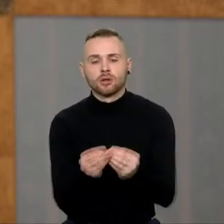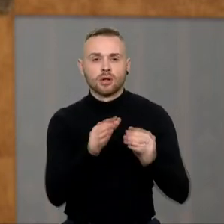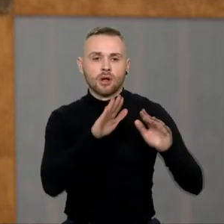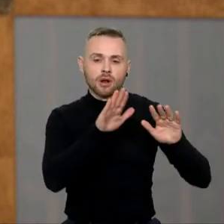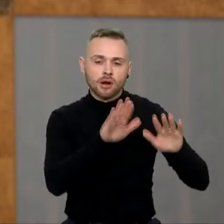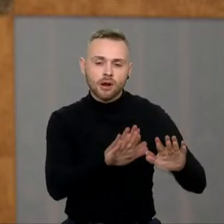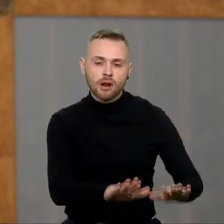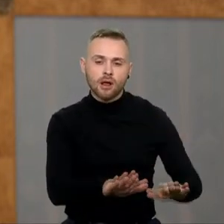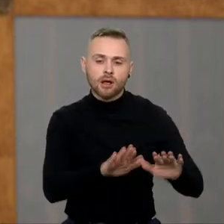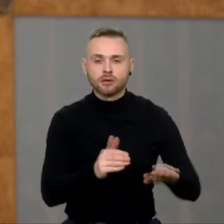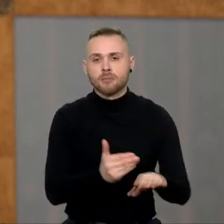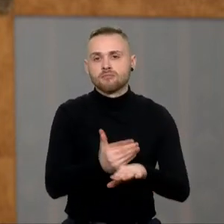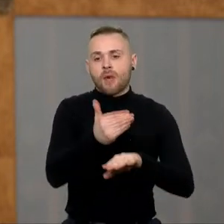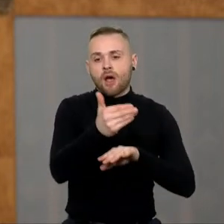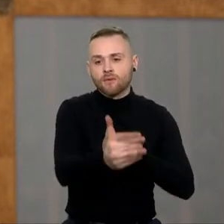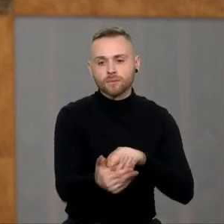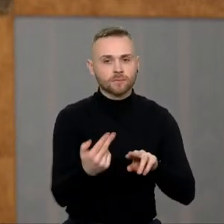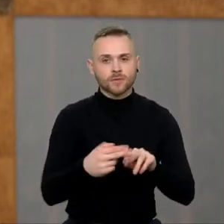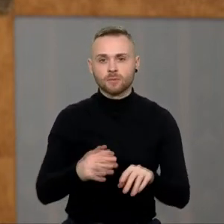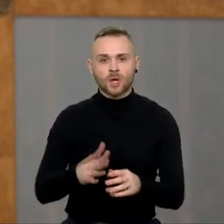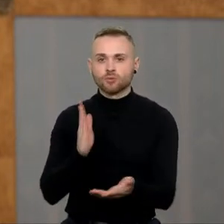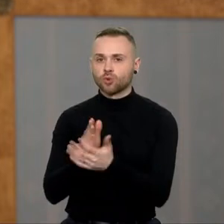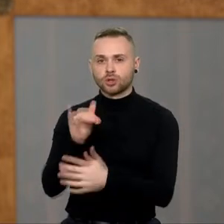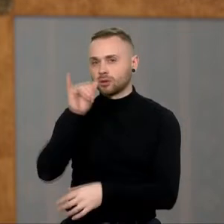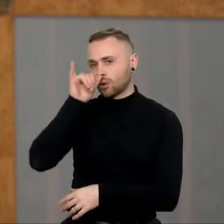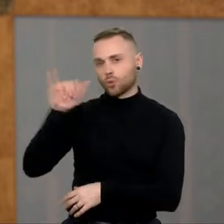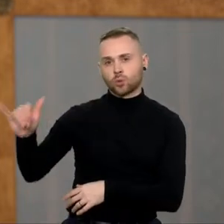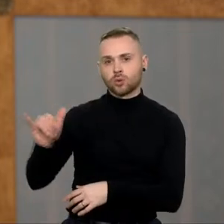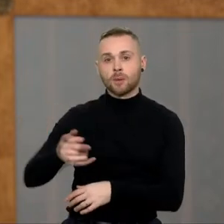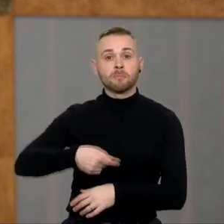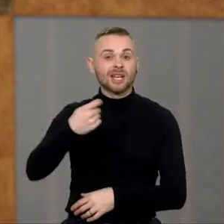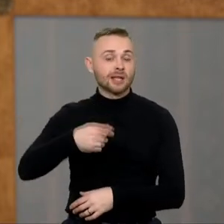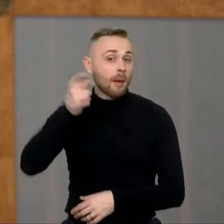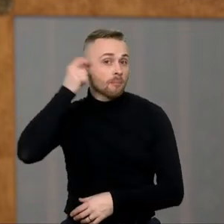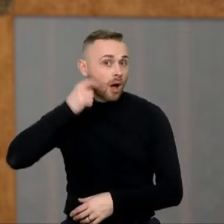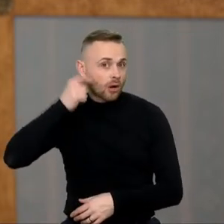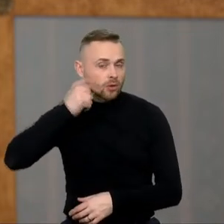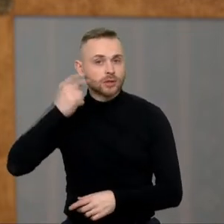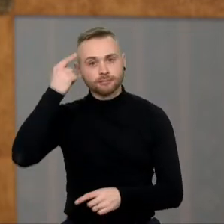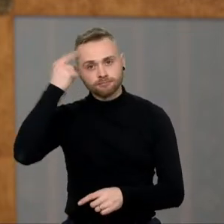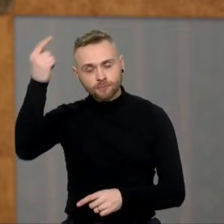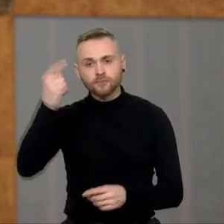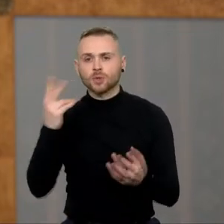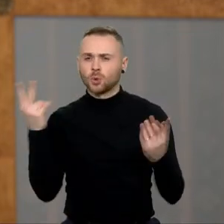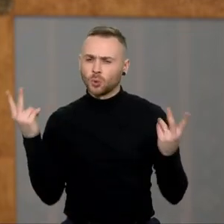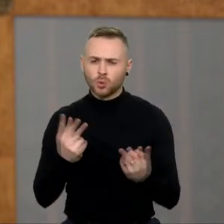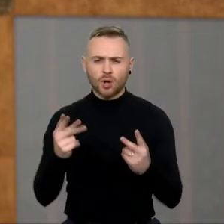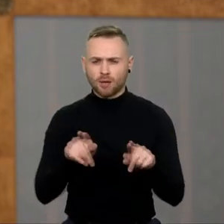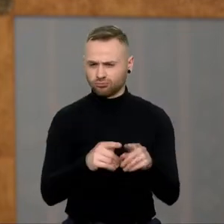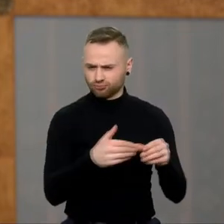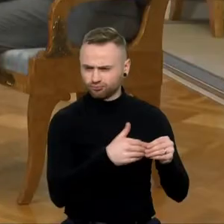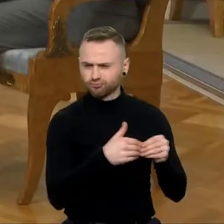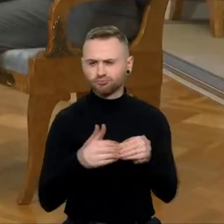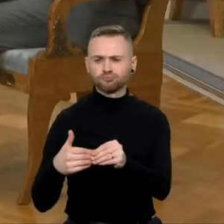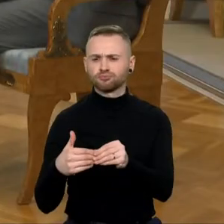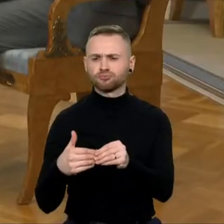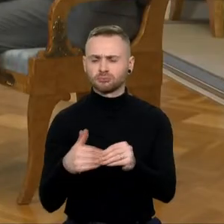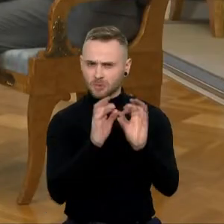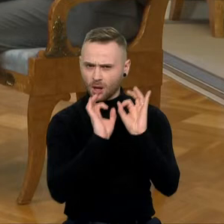Ir šito mes negalime leisti. Štai kodėl prezidentas Makronas ėmėsi taip reikalingos lyderystės pastaruojo metu,